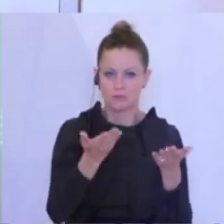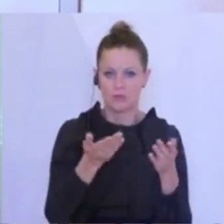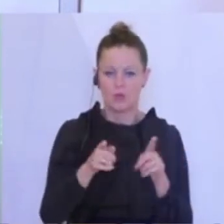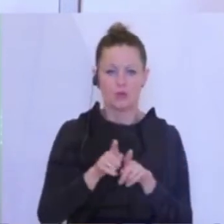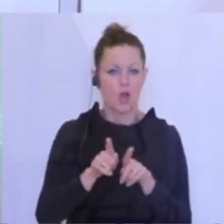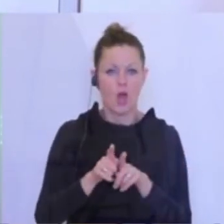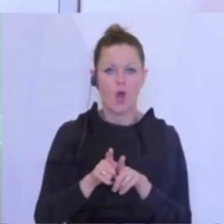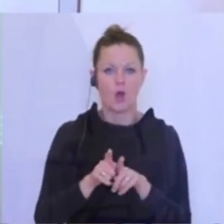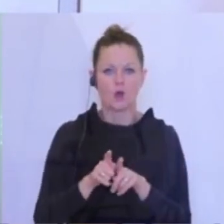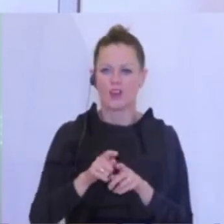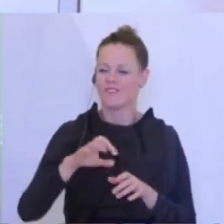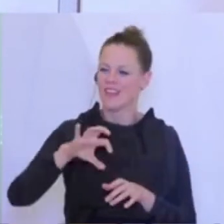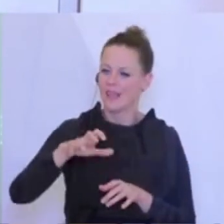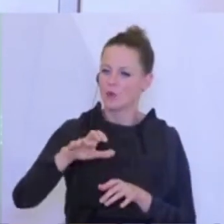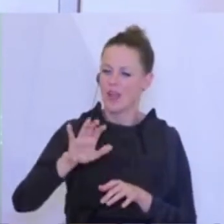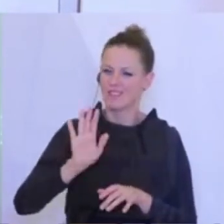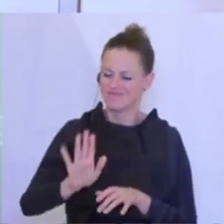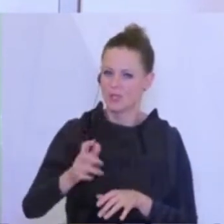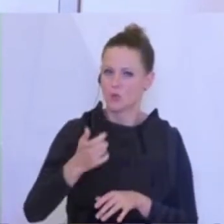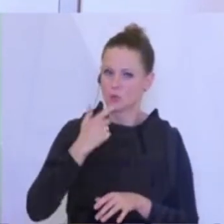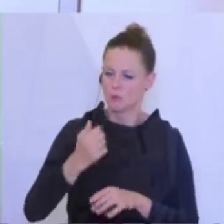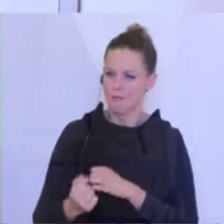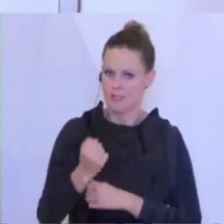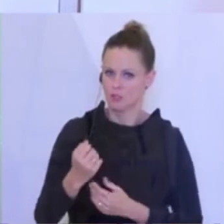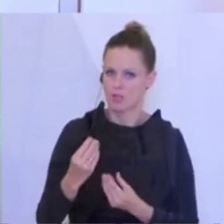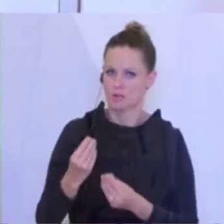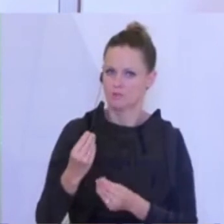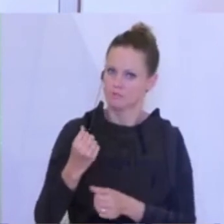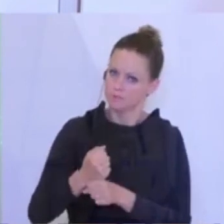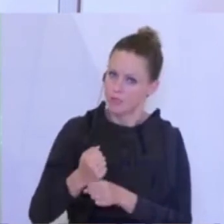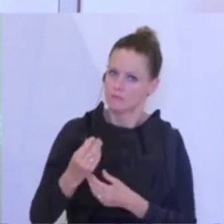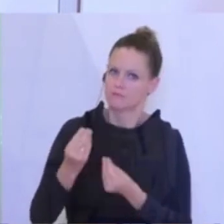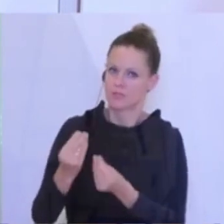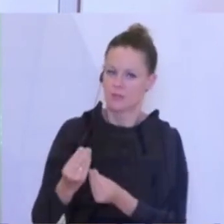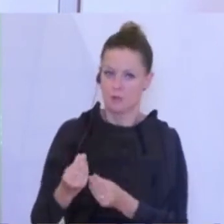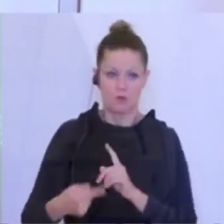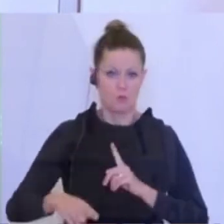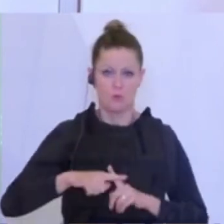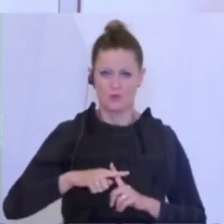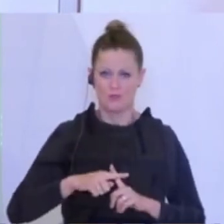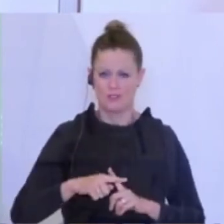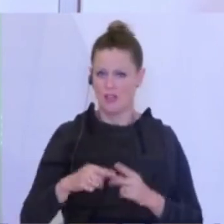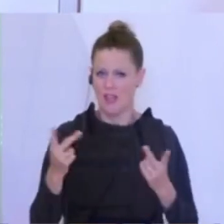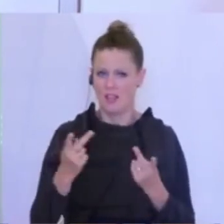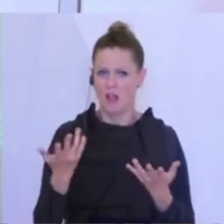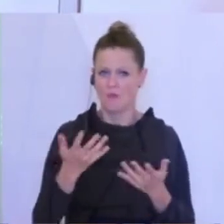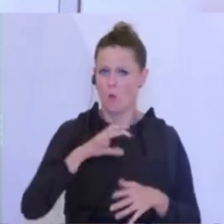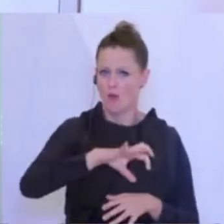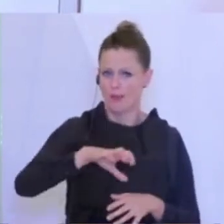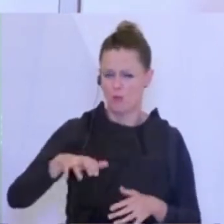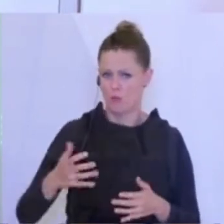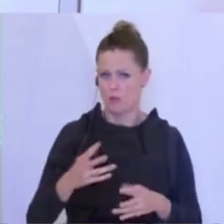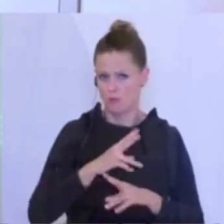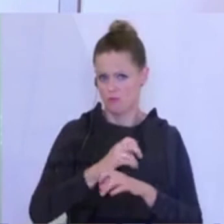insbesondere den regionalen Konsum zu stärken. Das finden wir grundsätzlich positiv, ganz gleich in welchen Regionen von Österreich das